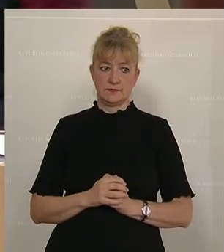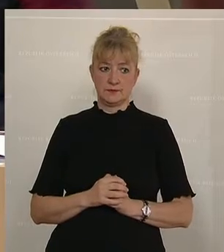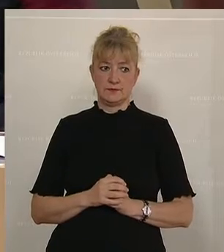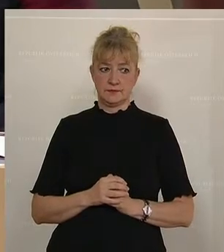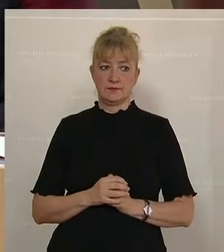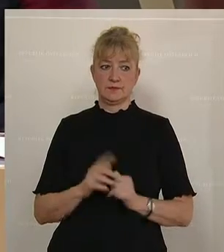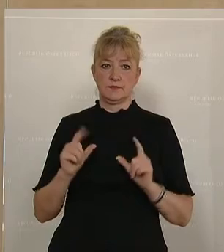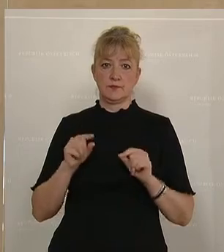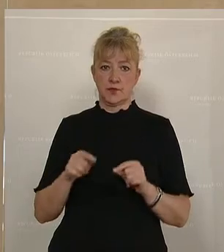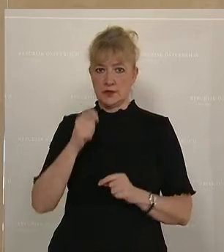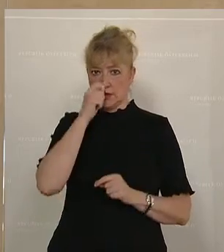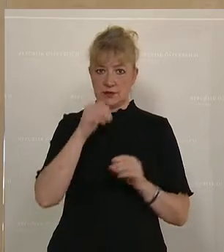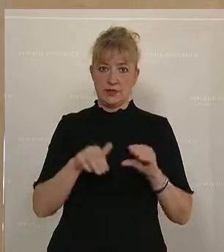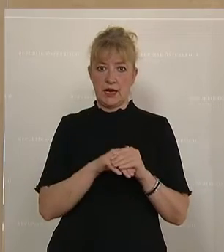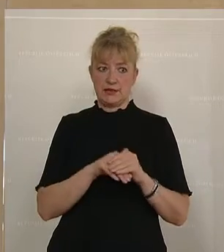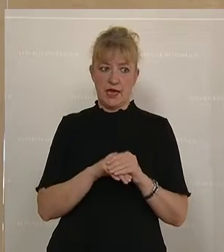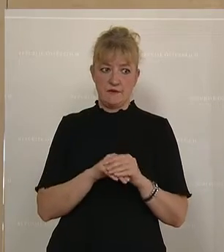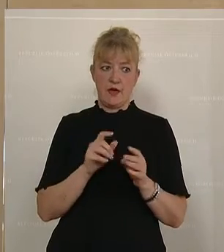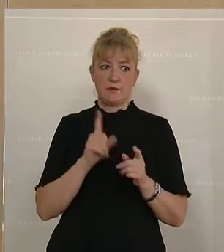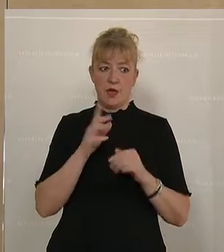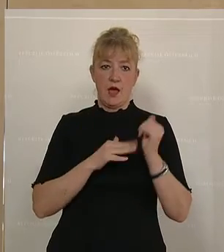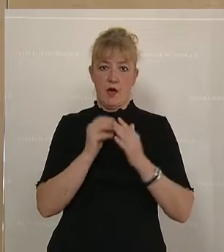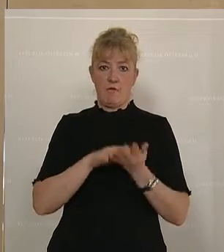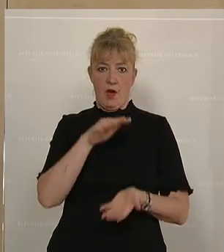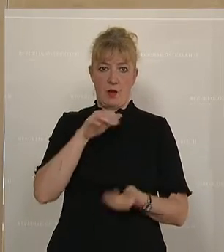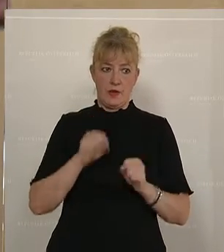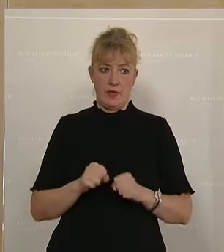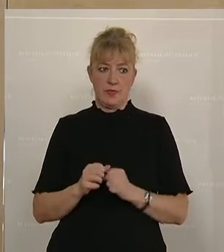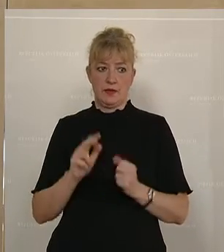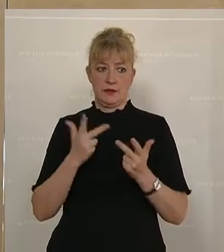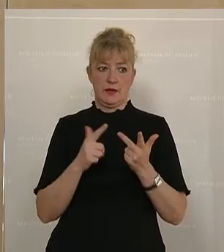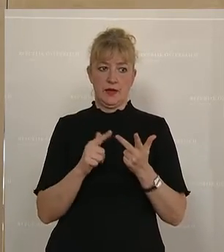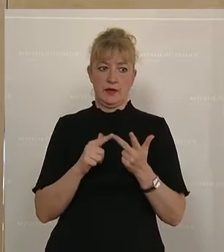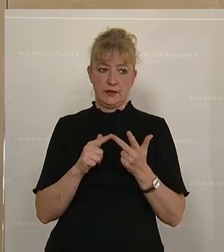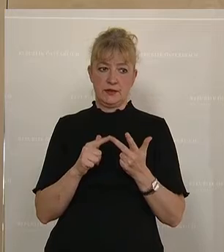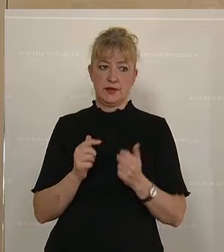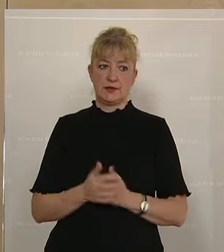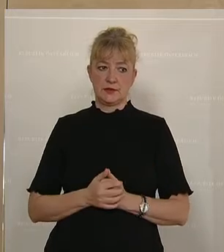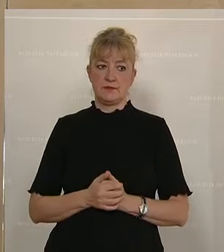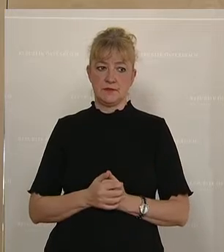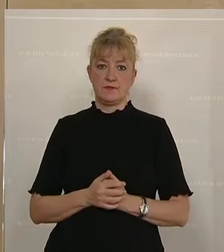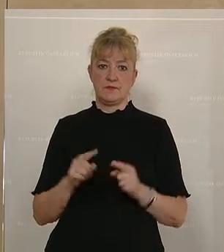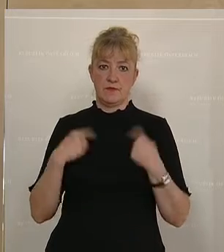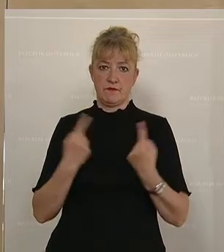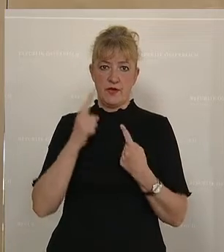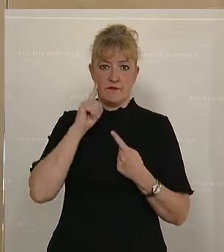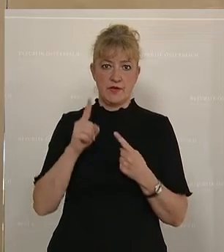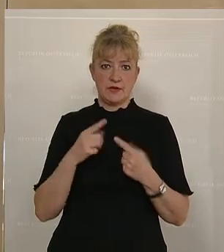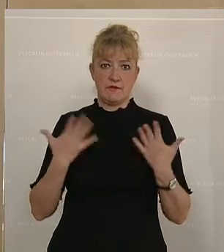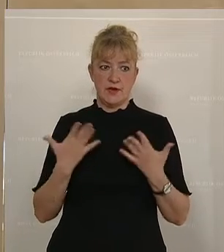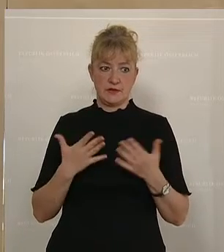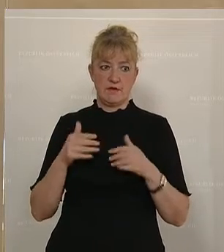dass man diese Gasreserven aufbauen kann. Drittens, wir wissen, dass die